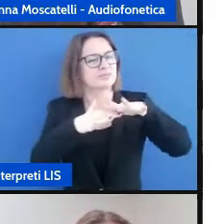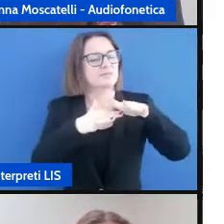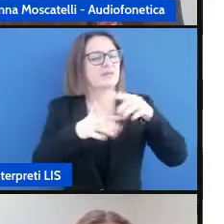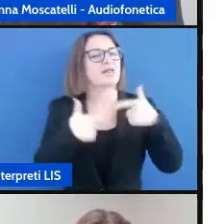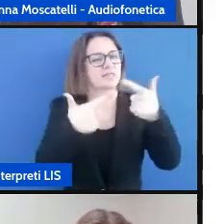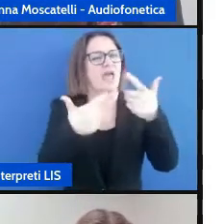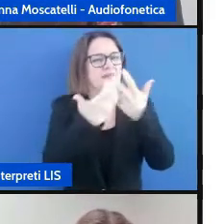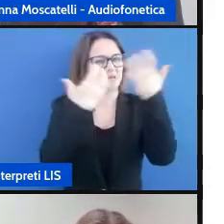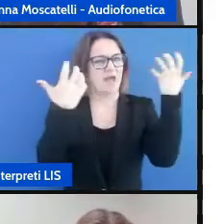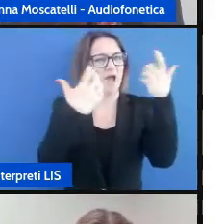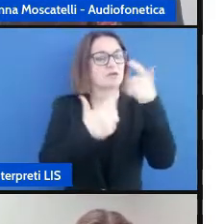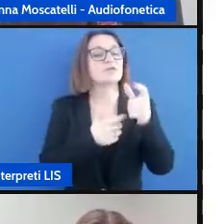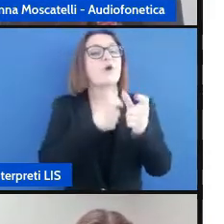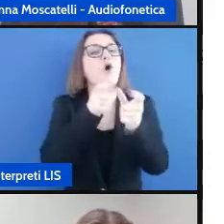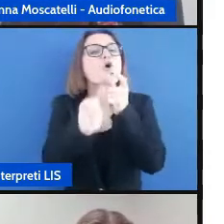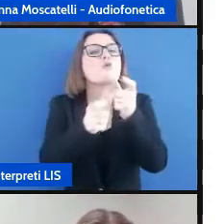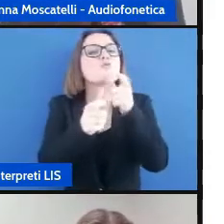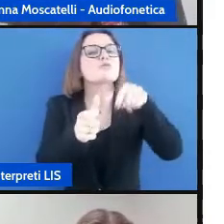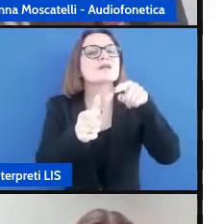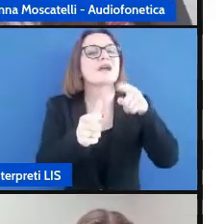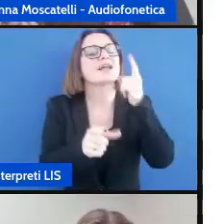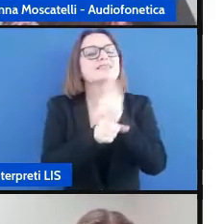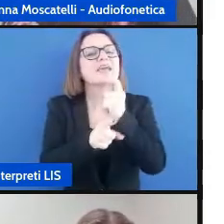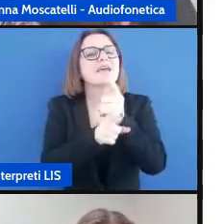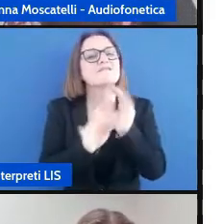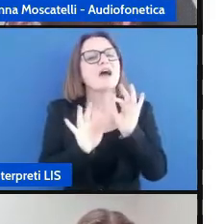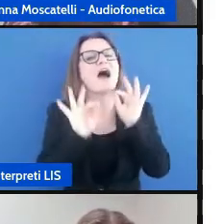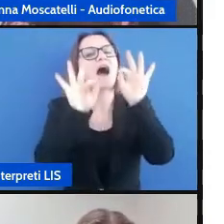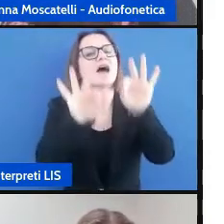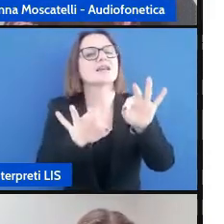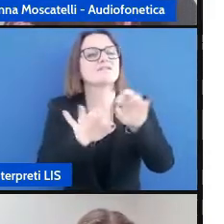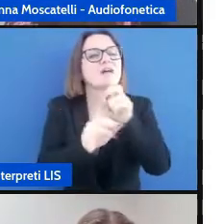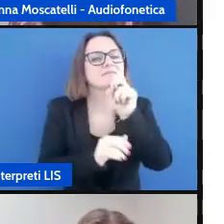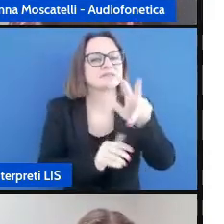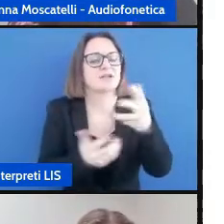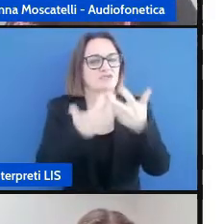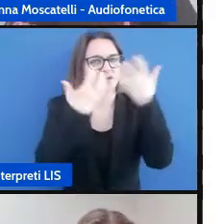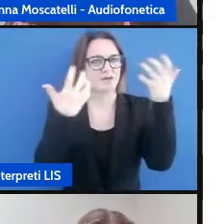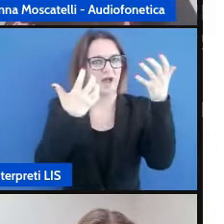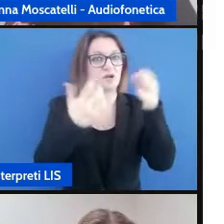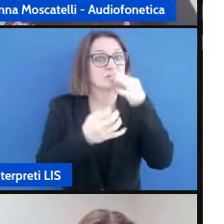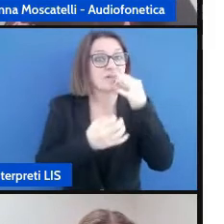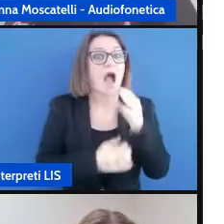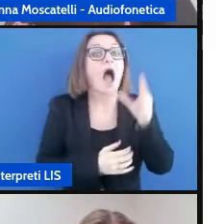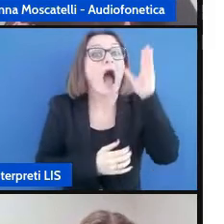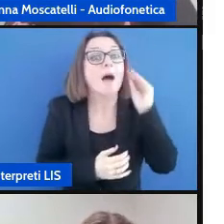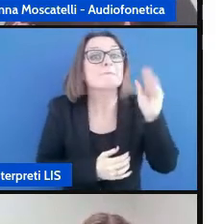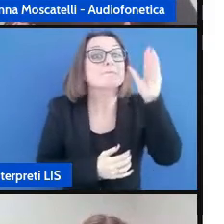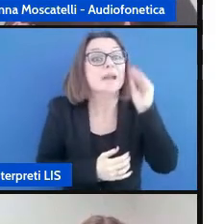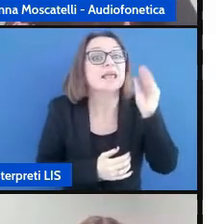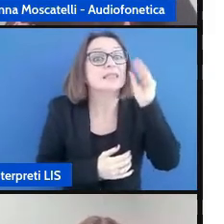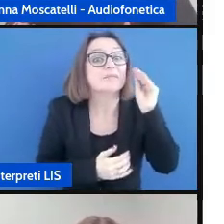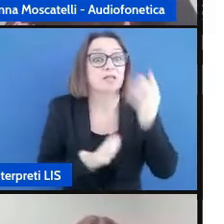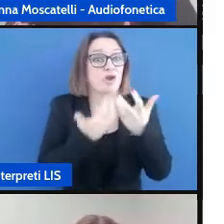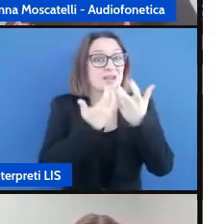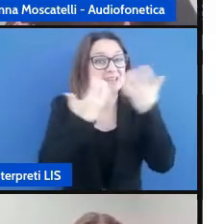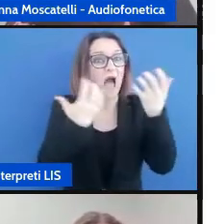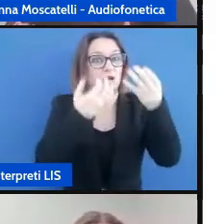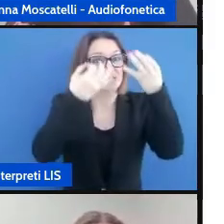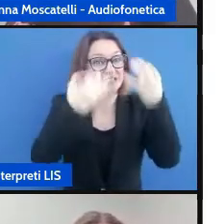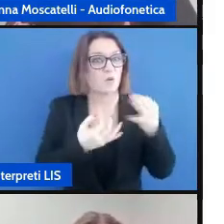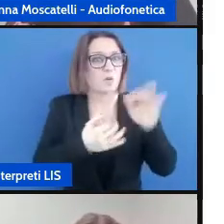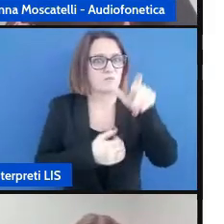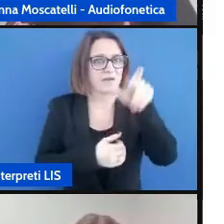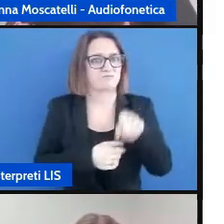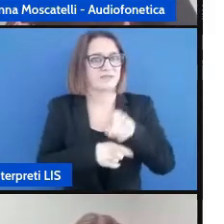in modo funzionale in modo che ci sia un apprendimento sicuro da parte del bambino in questo